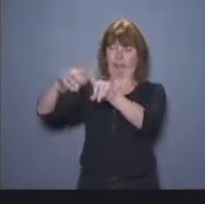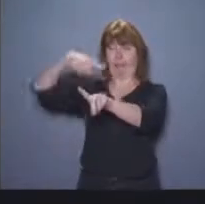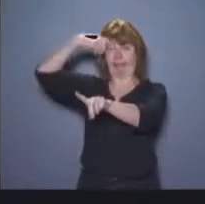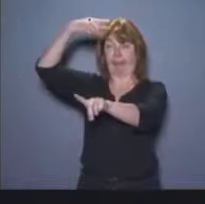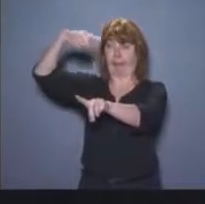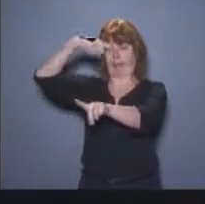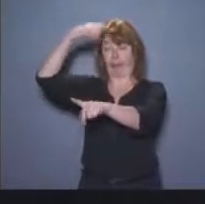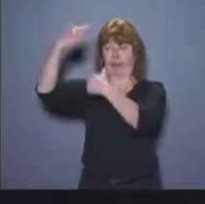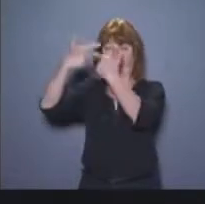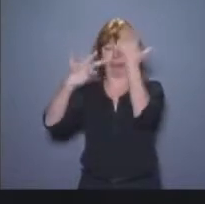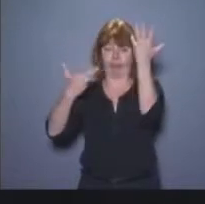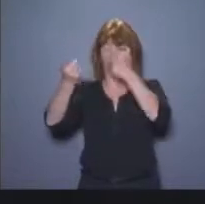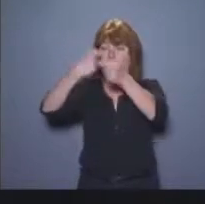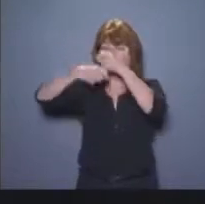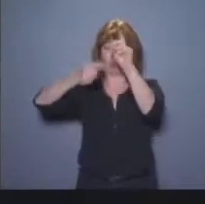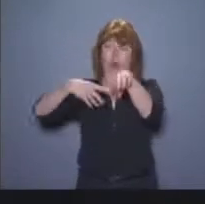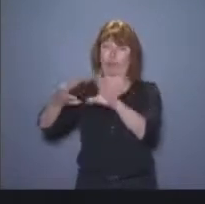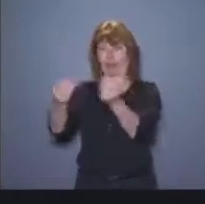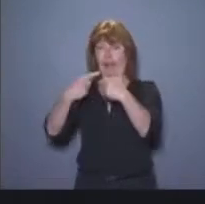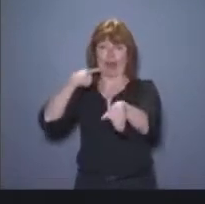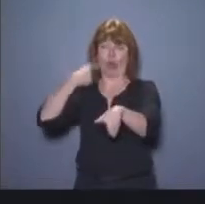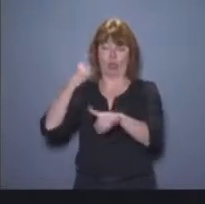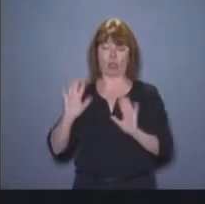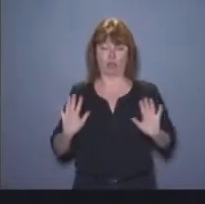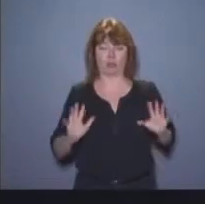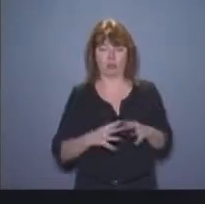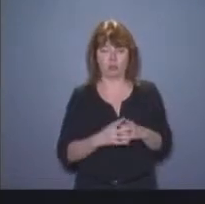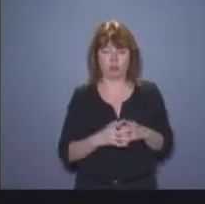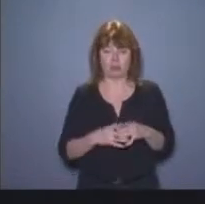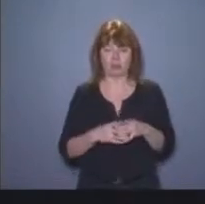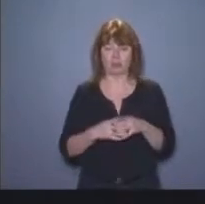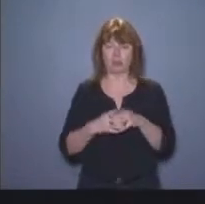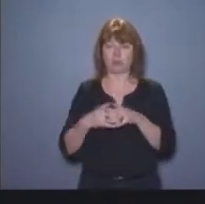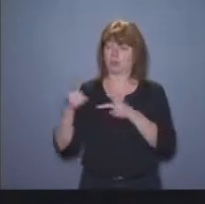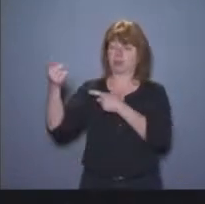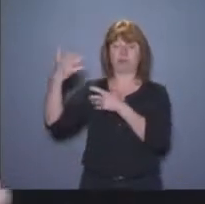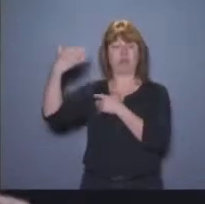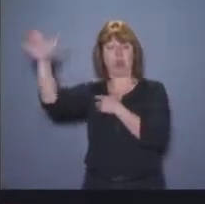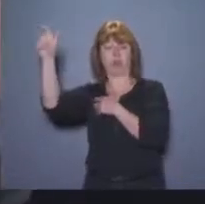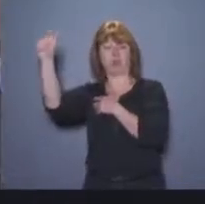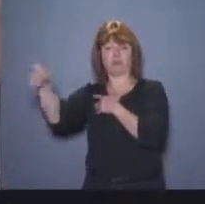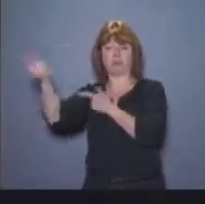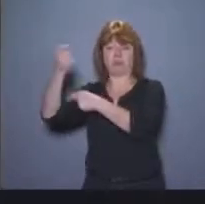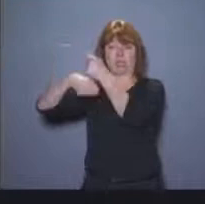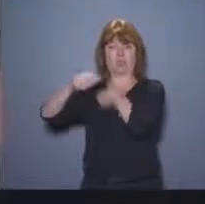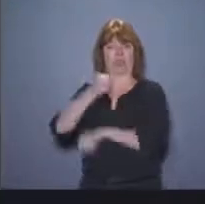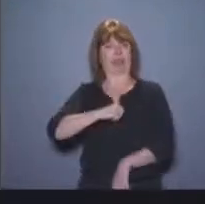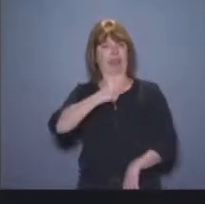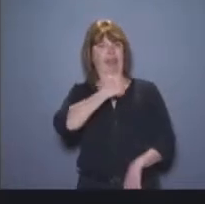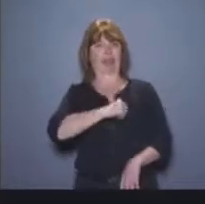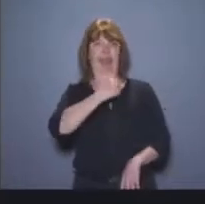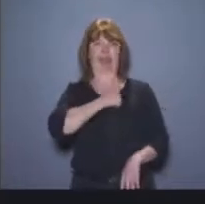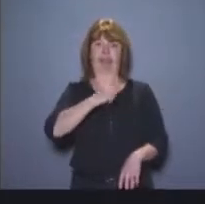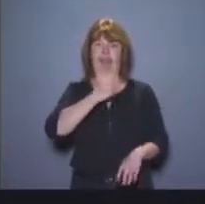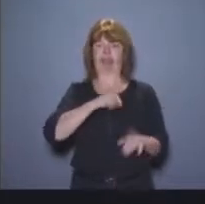Le marché plus le conservatisme social et intellectuel, et puis le marché, rien du tout, est la rigolade.